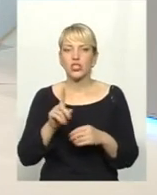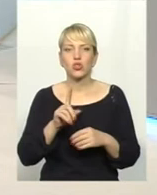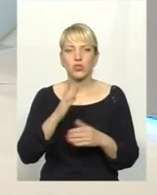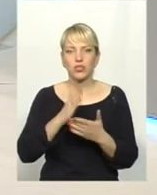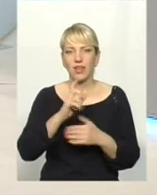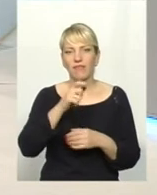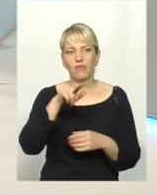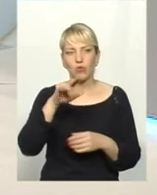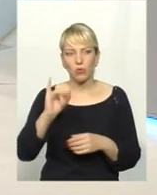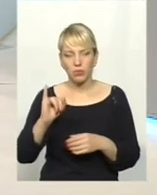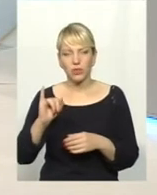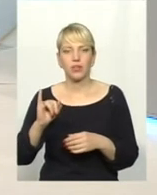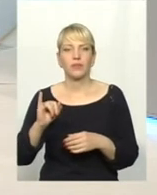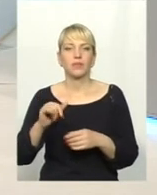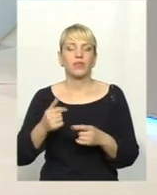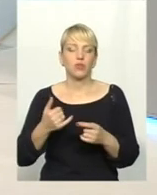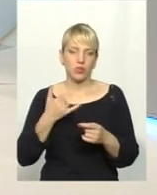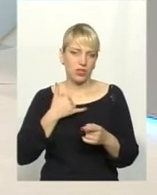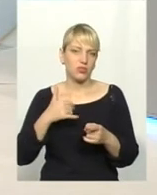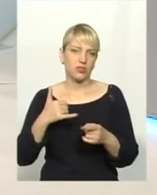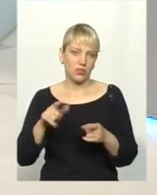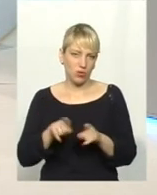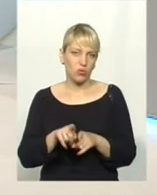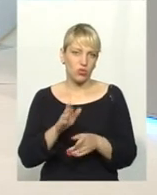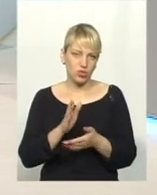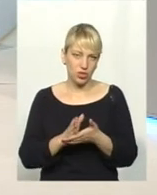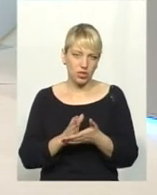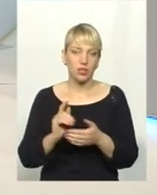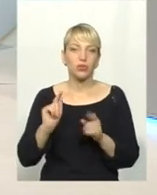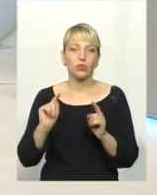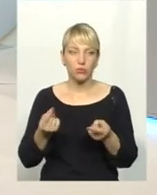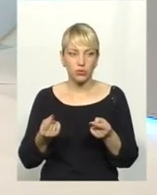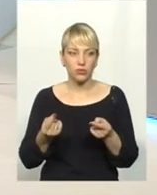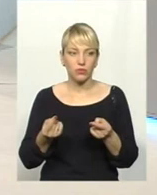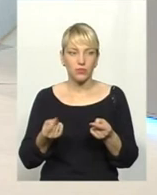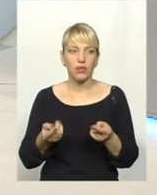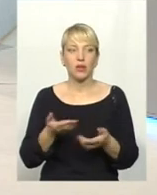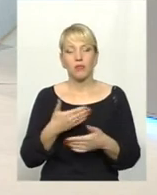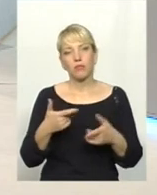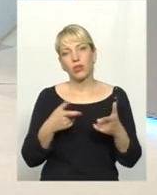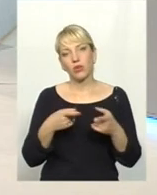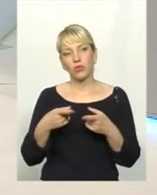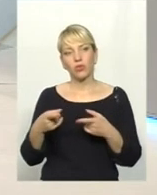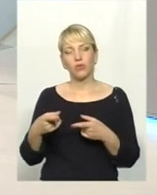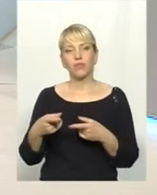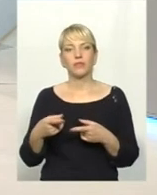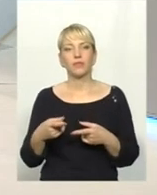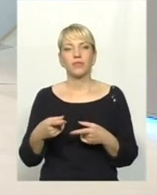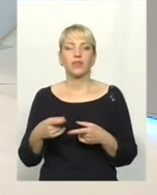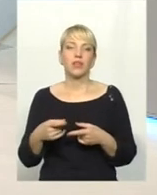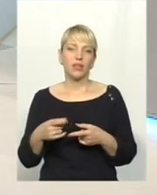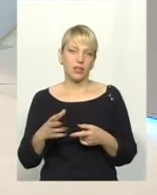і моноблот, і все це в біспансері є. Тому тут ми готові, озброїні